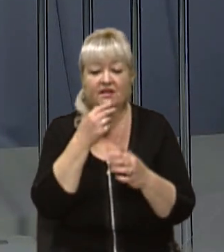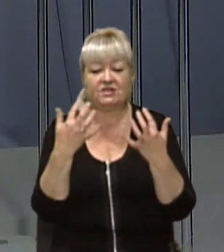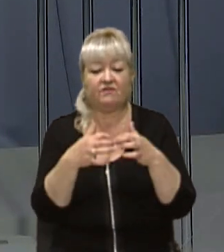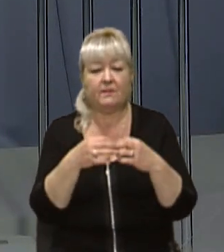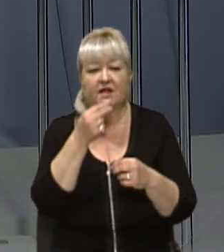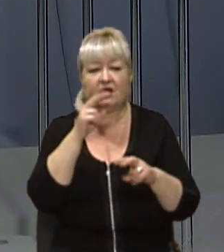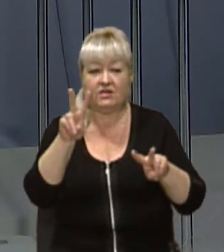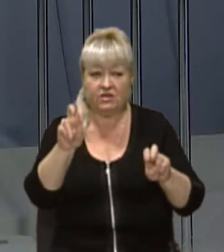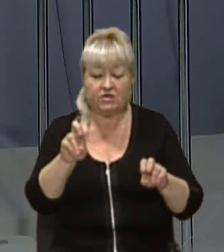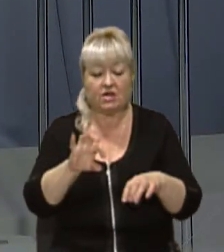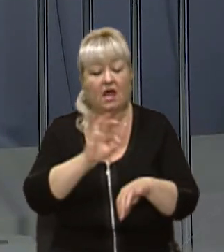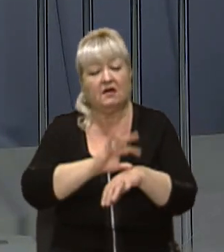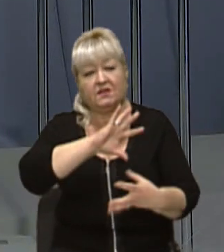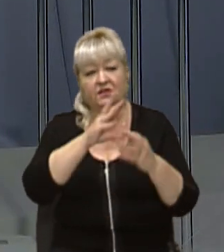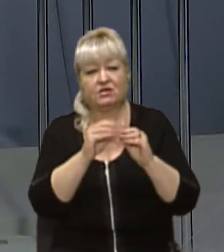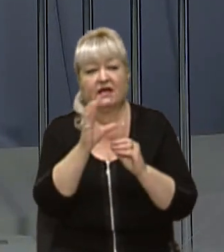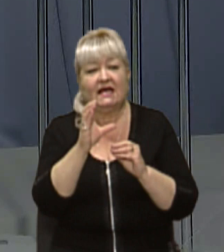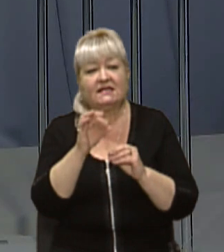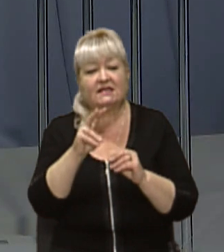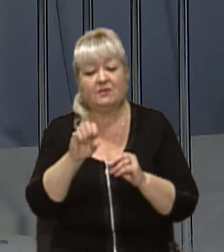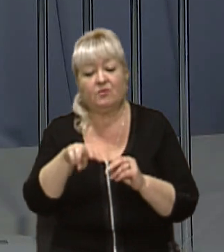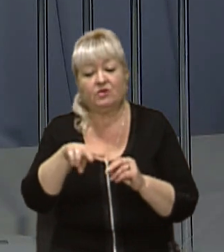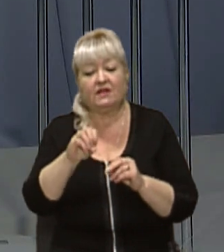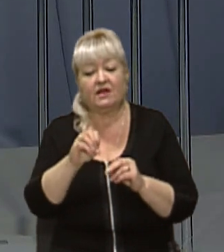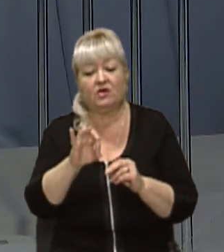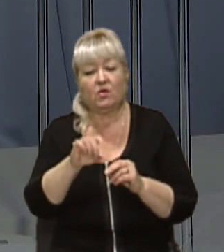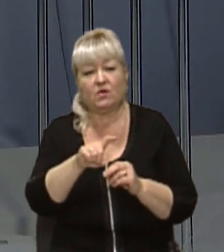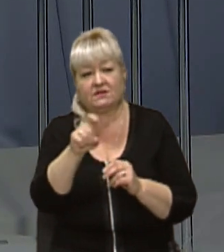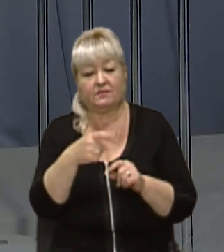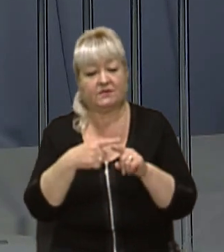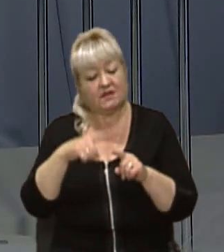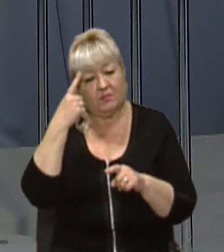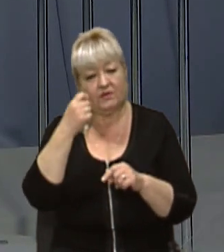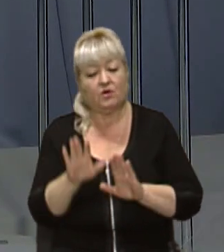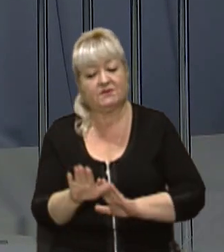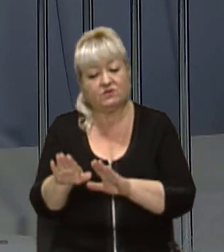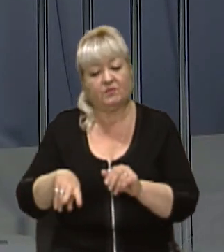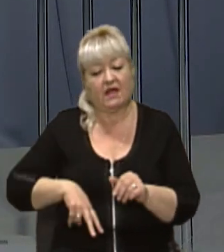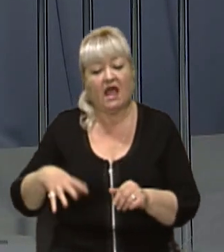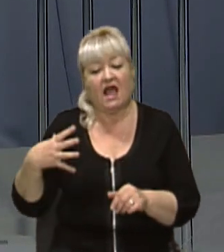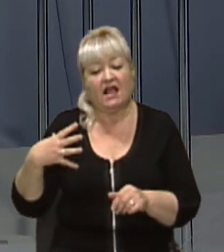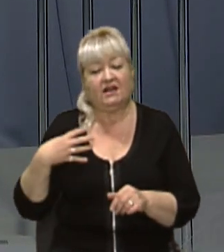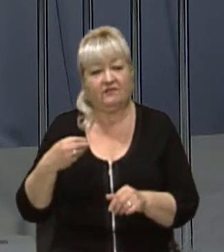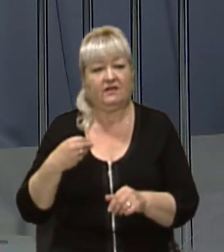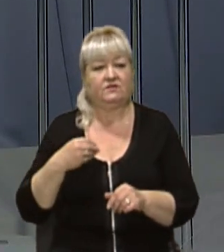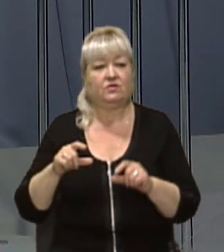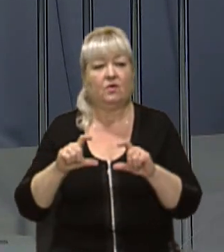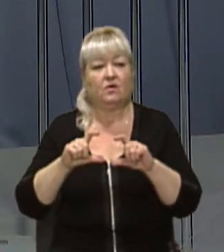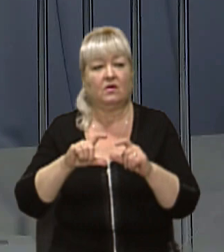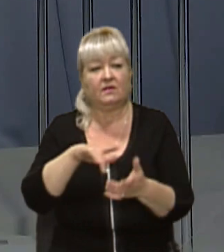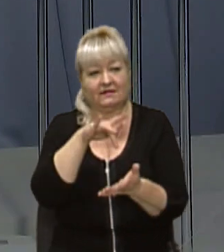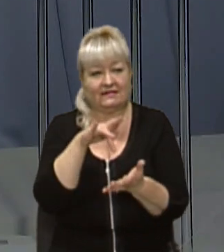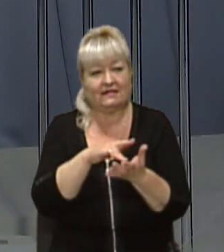діагностували сальмонелліоз. Про це кореспондентам Суспільного повідомив заступник директора Львівського обласного лабораторного центру